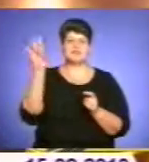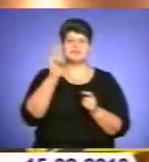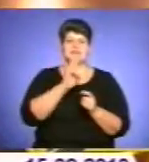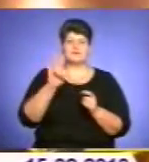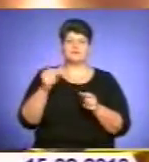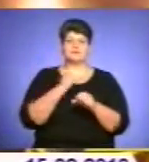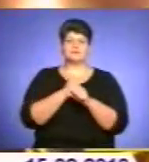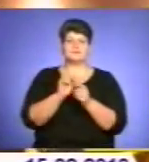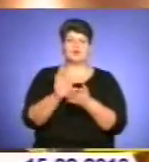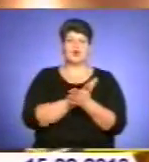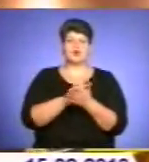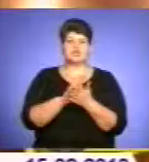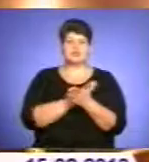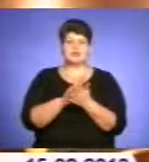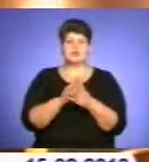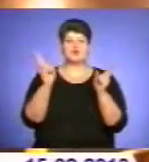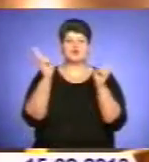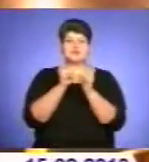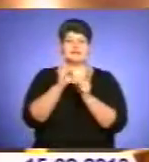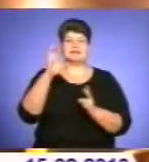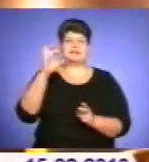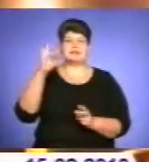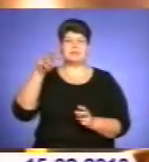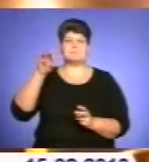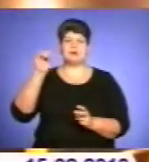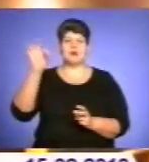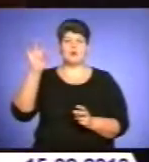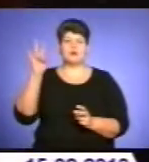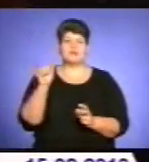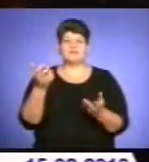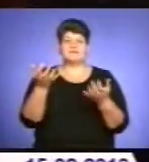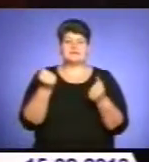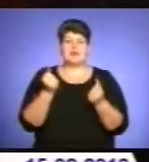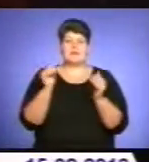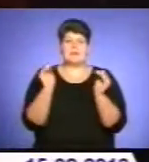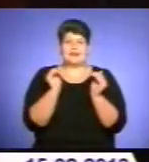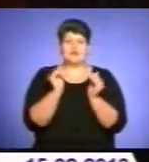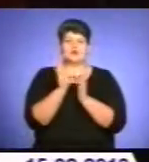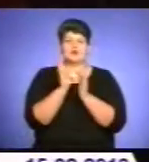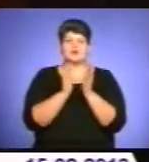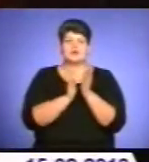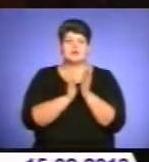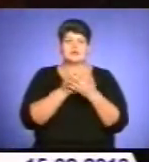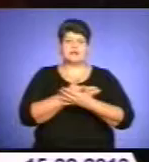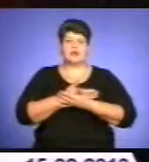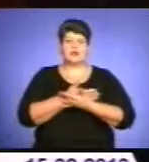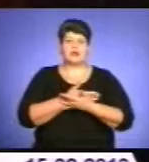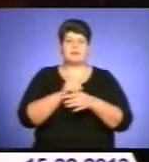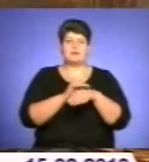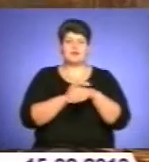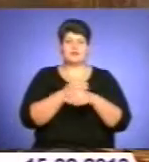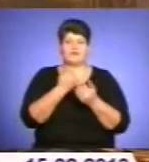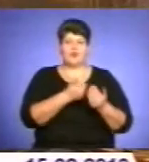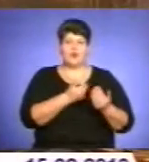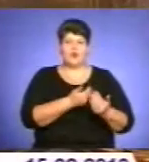У храмі Марія зустріла праведного Симеона, який узяв маленького Ісуса на руки, благословив його. Це благословення знамени